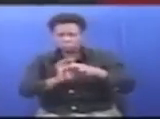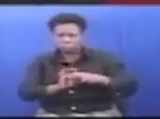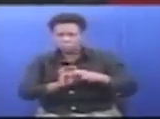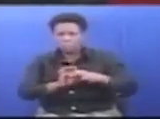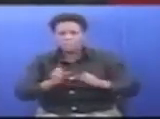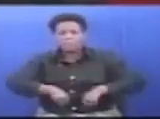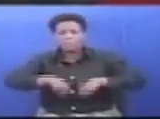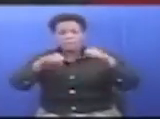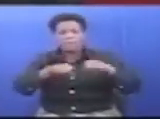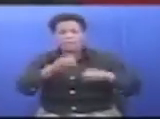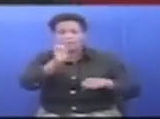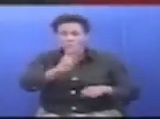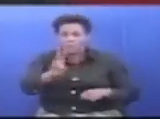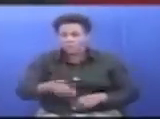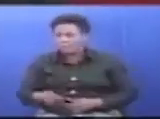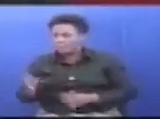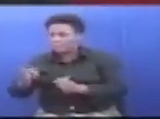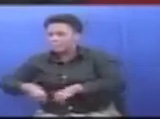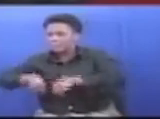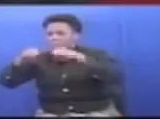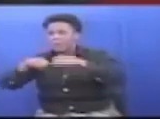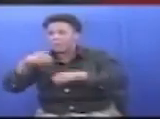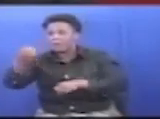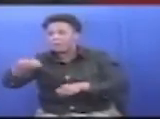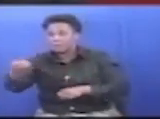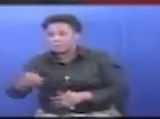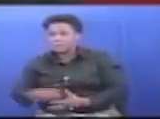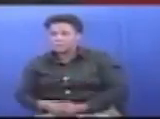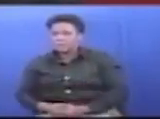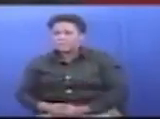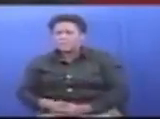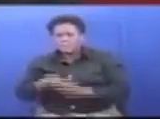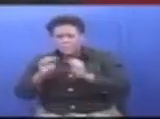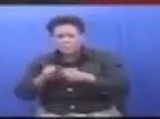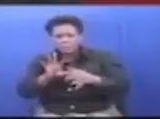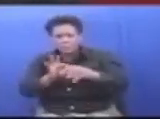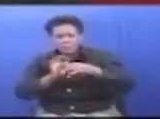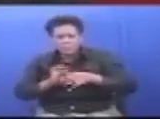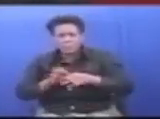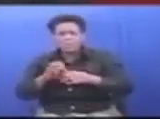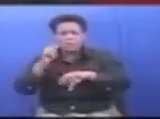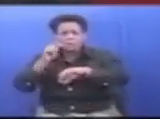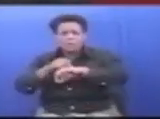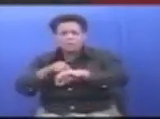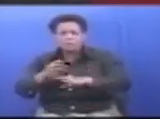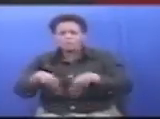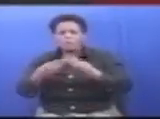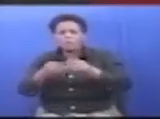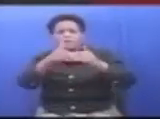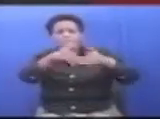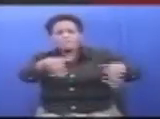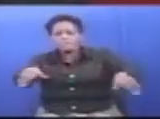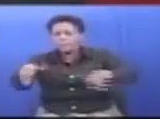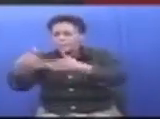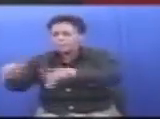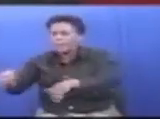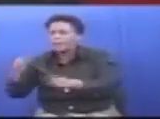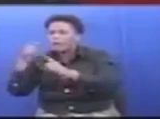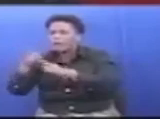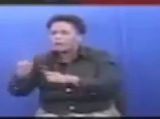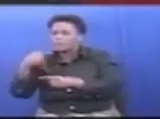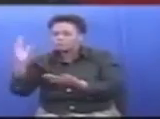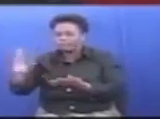Mamlaka ilio kwenye kijiji usika Na wao washiriki katika uwekaji huu Ili kuondoa migogoro siyo kuwa lazima